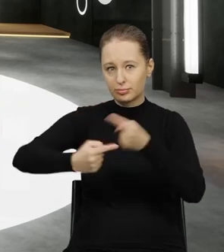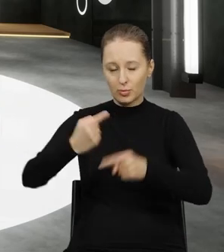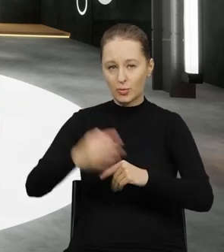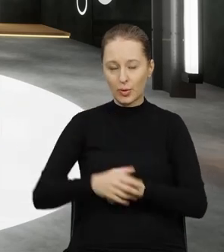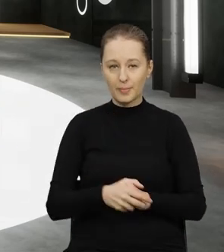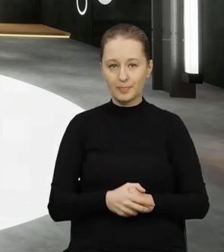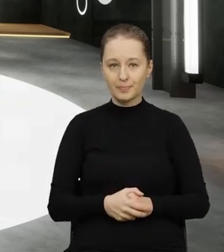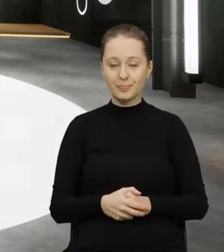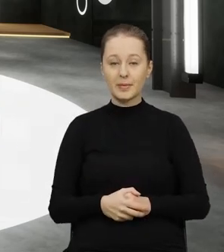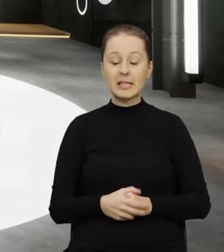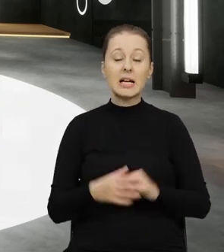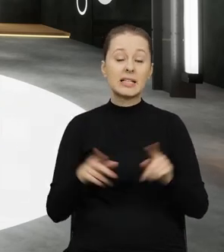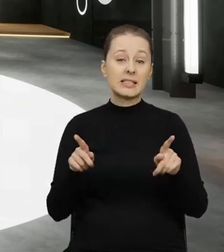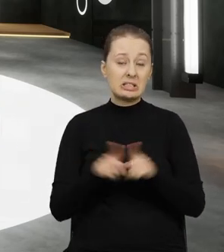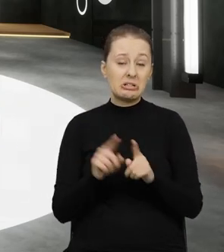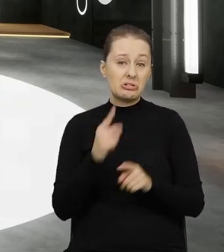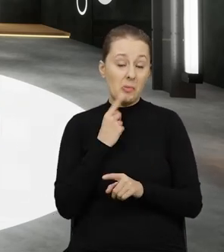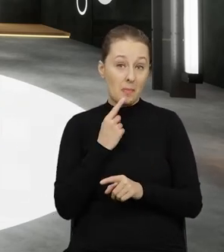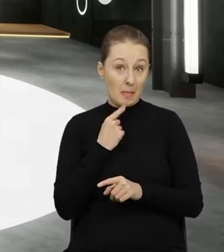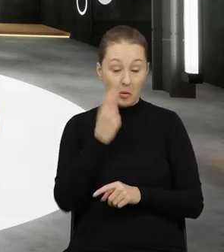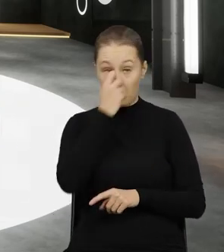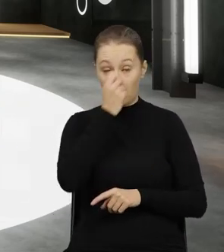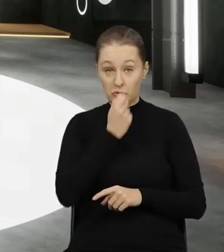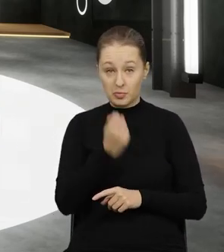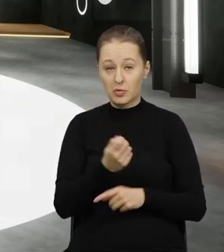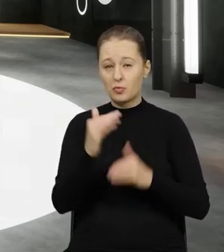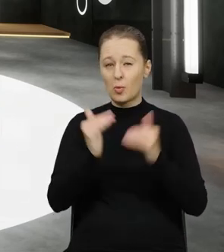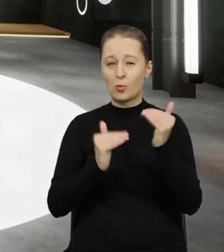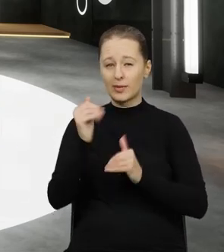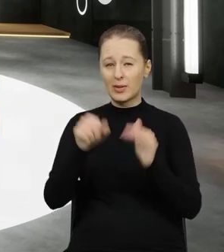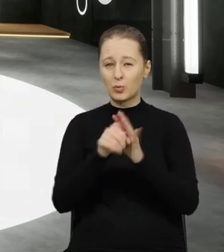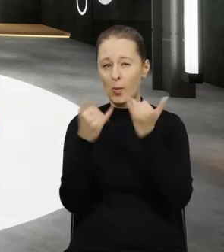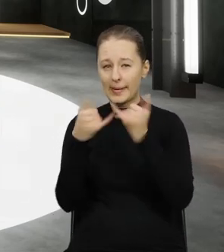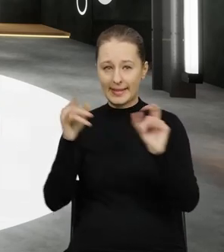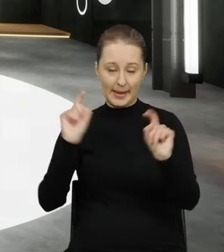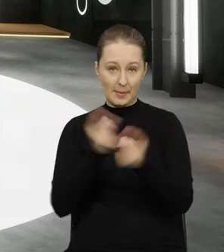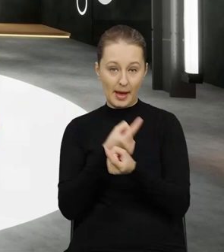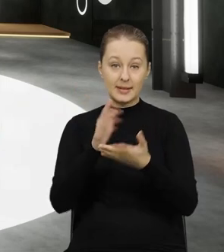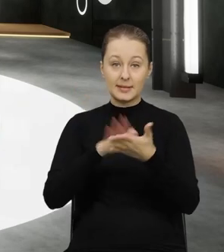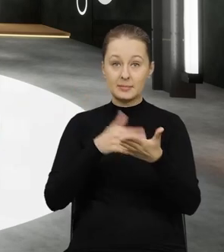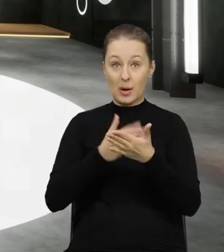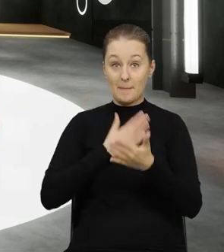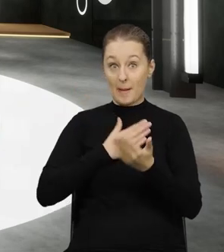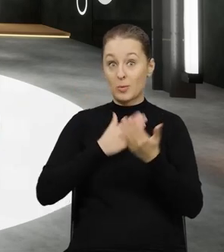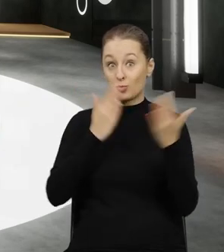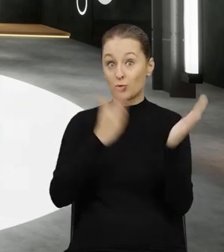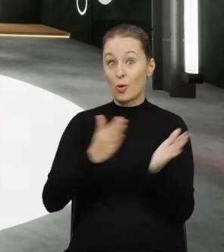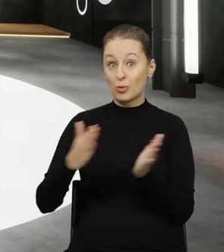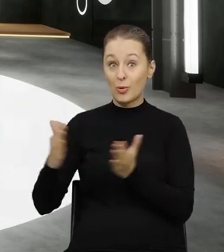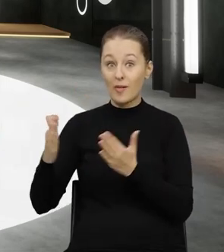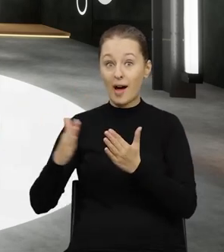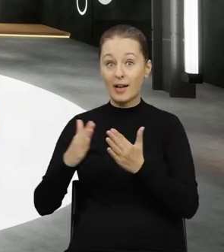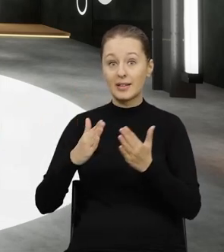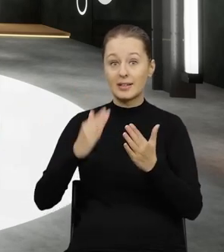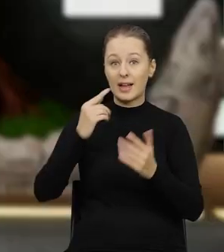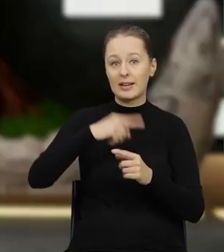Jest to też nieduża ilość na tle innych krajów. Mamy tutaj przygotowany